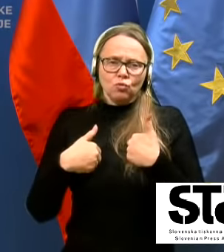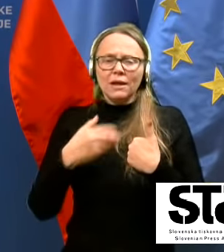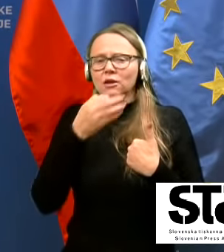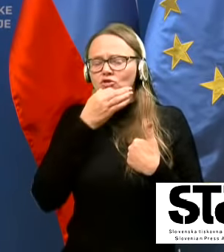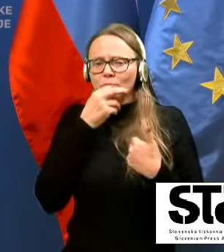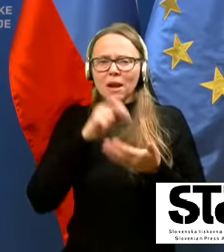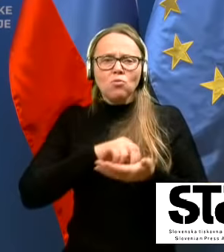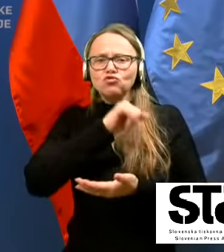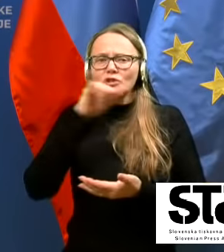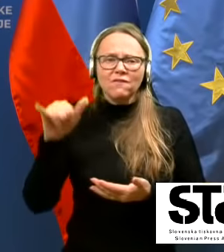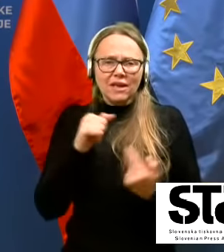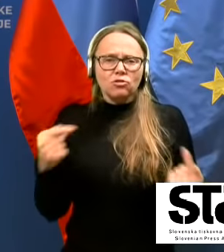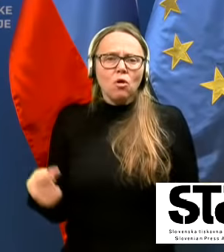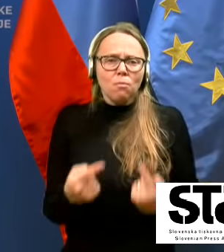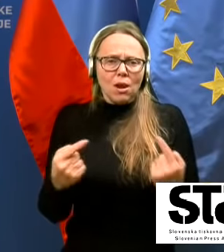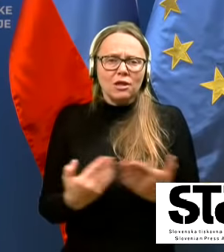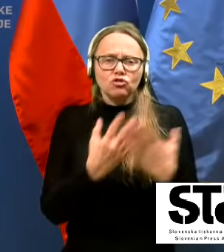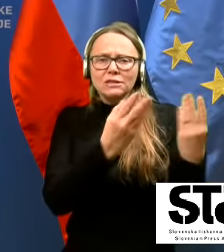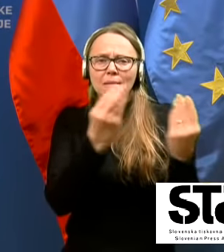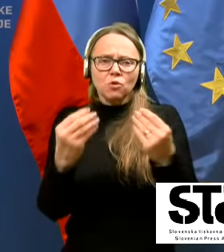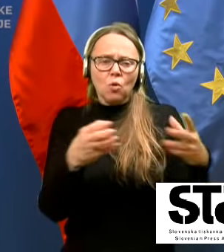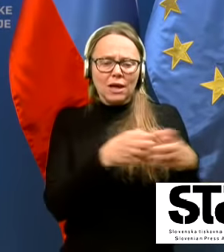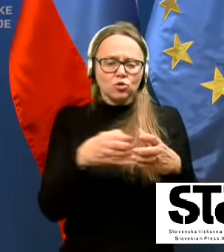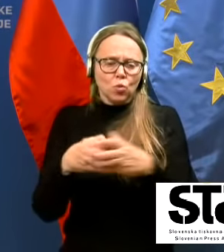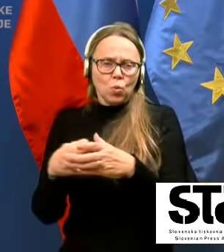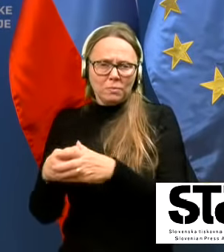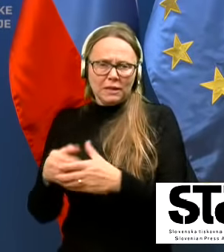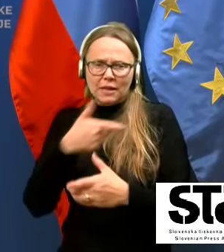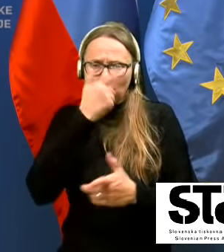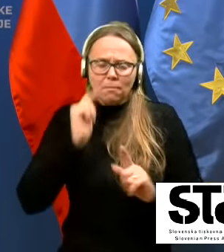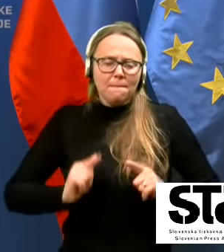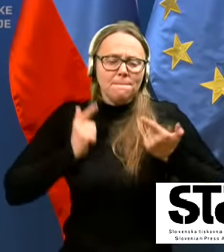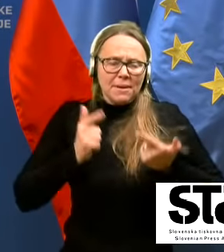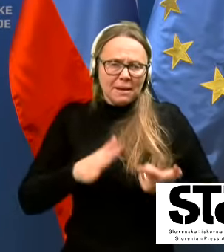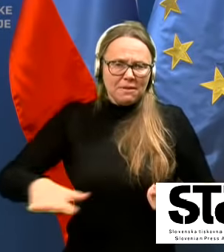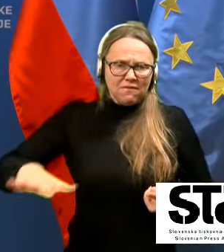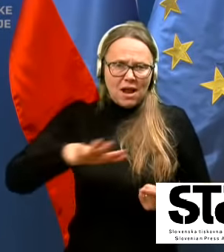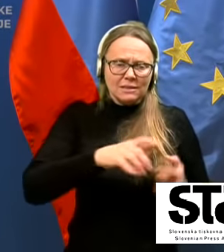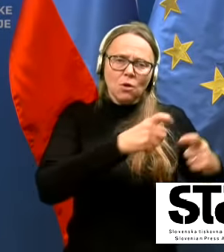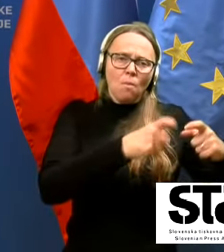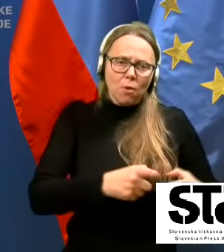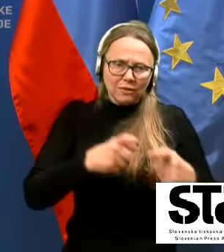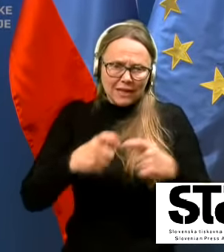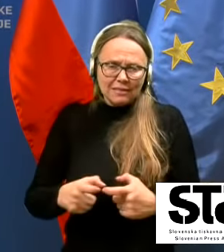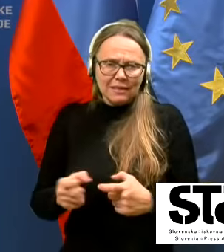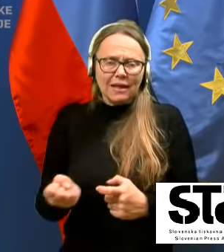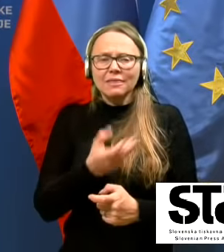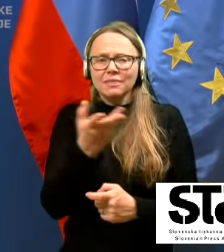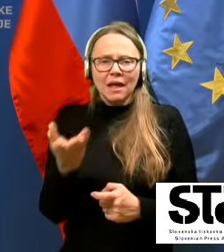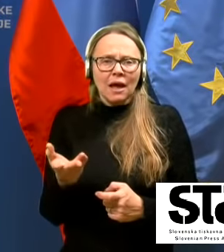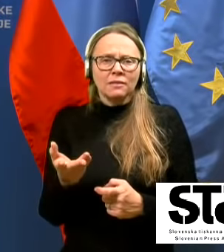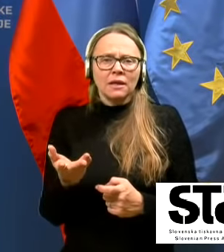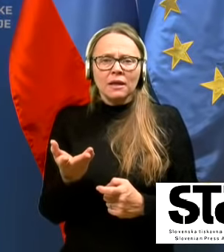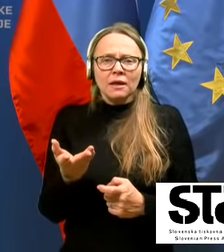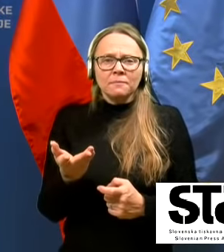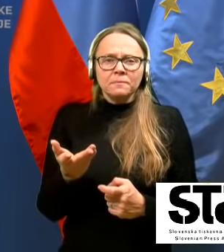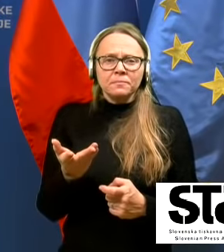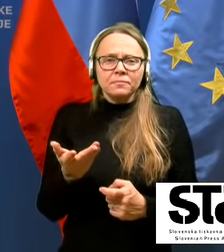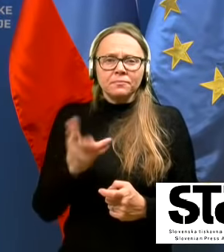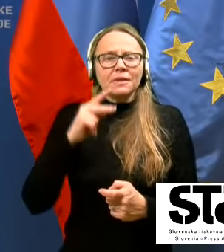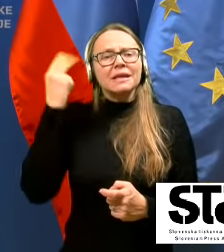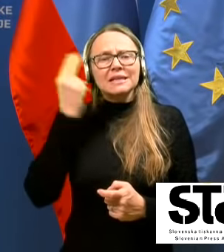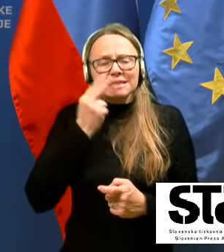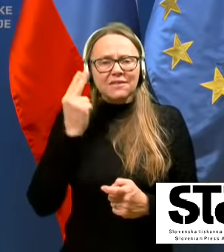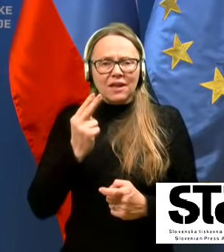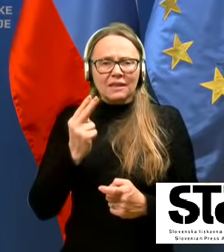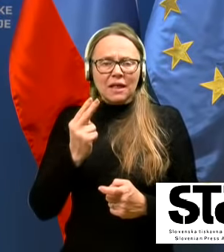še vedno bo leče za mnoge skupine prebivalcev in, seveda, predvsem podjetnike in nekatere, ki, seveda,